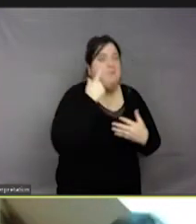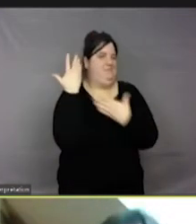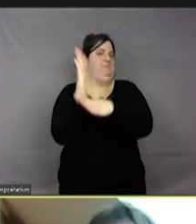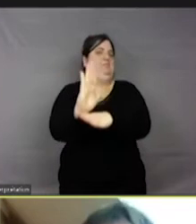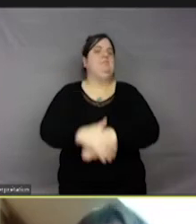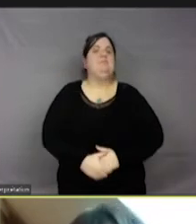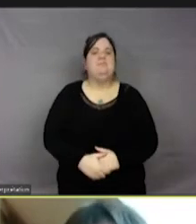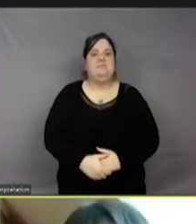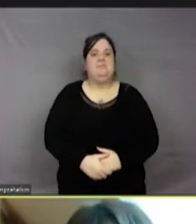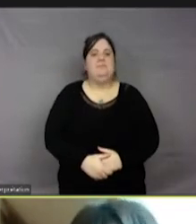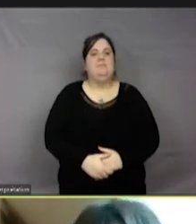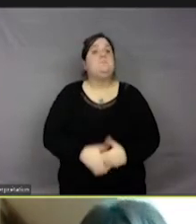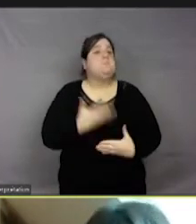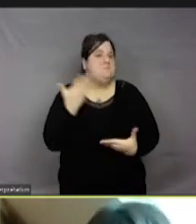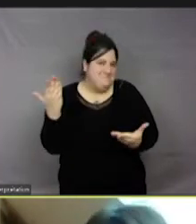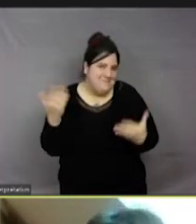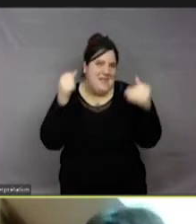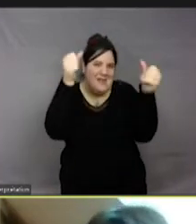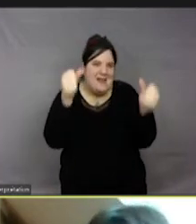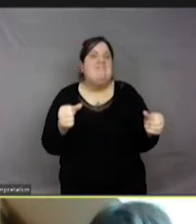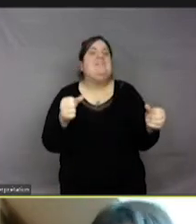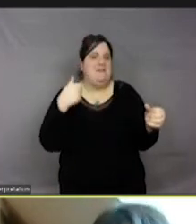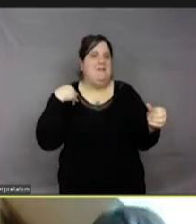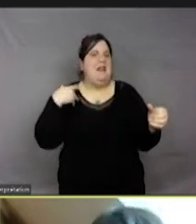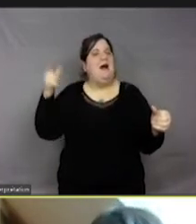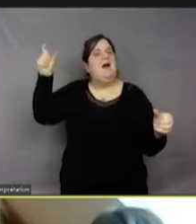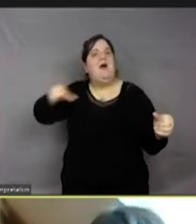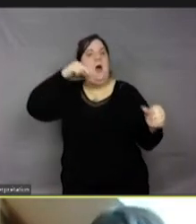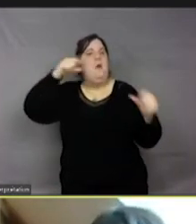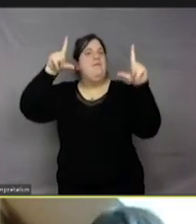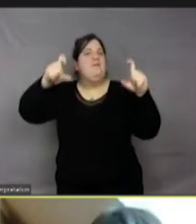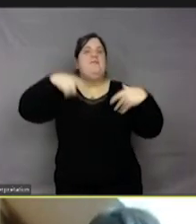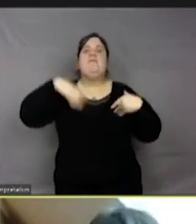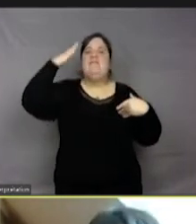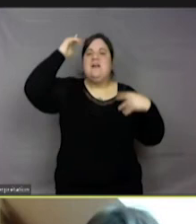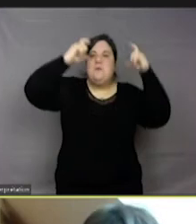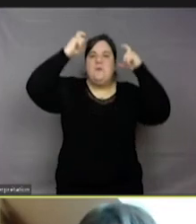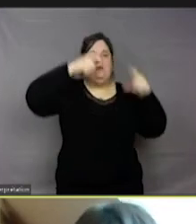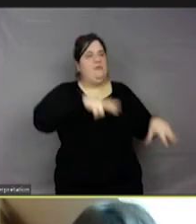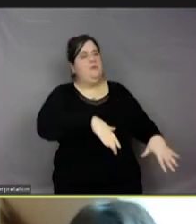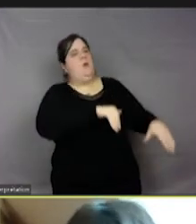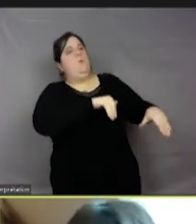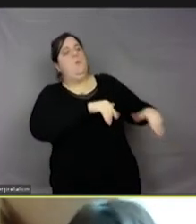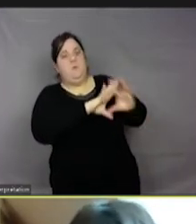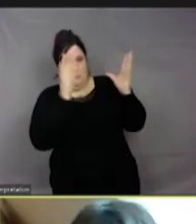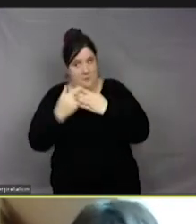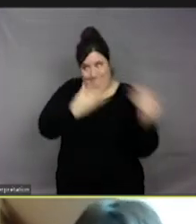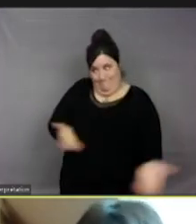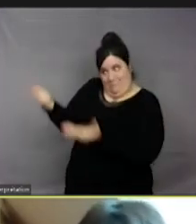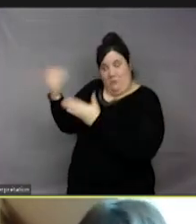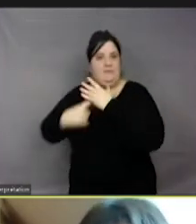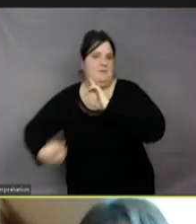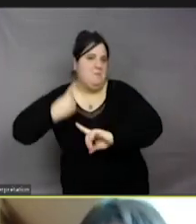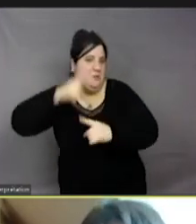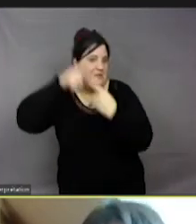reprends la très très belle image de Rémi Marion, parce qu'effectivement, les symboles sont importants en sémiotique,